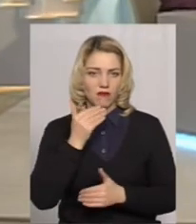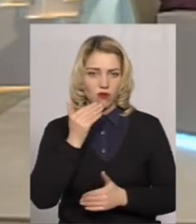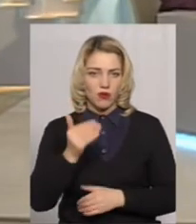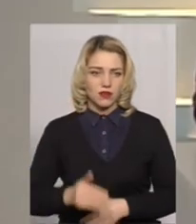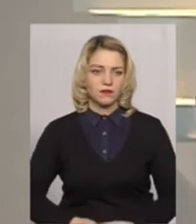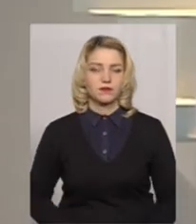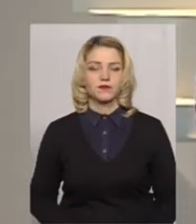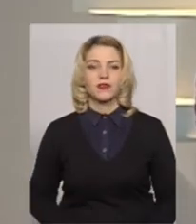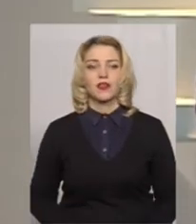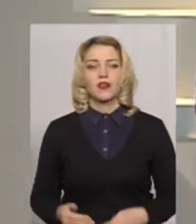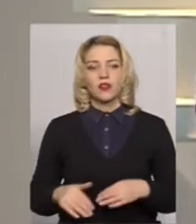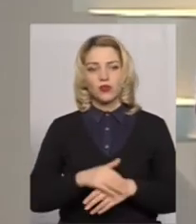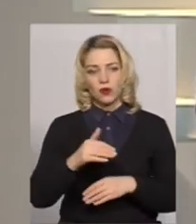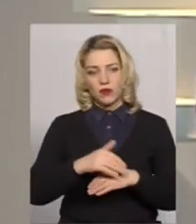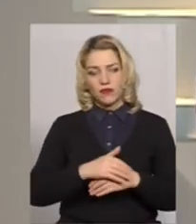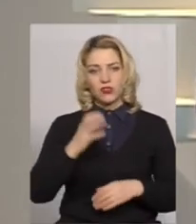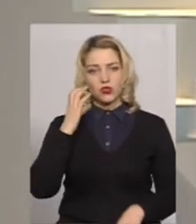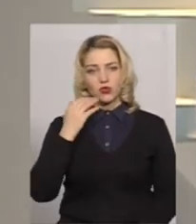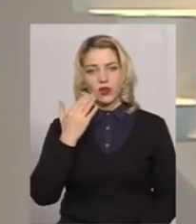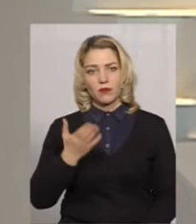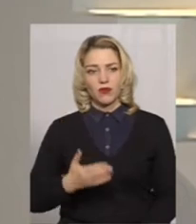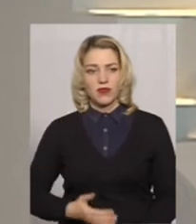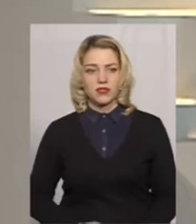потім продовжимо. Добрий вечір, слухаємо вас.